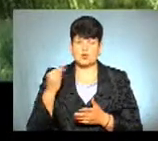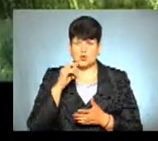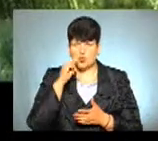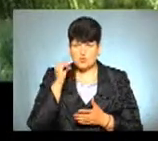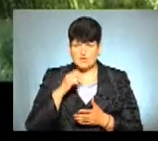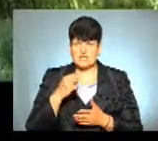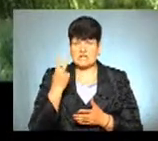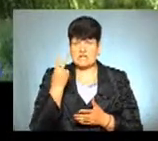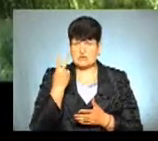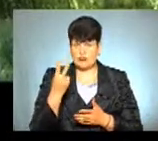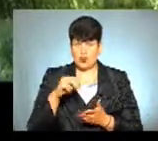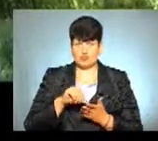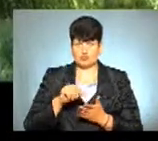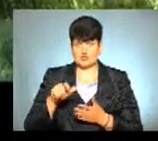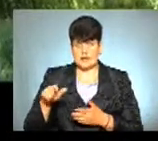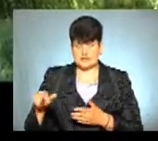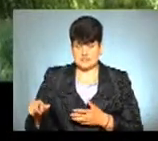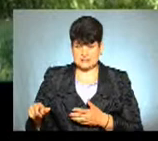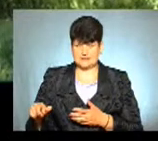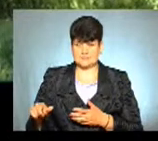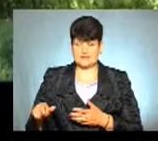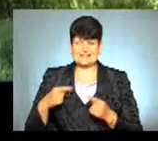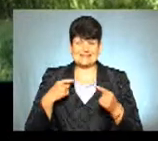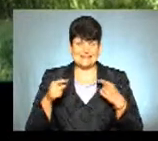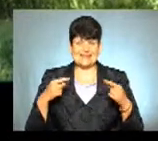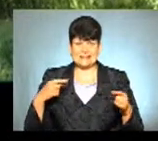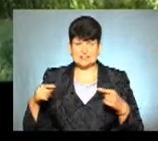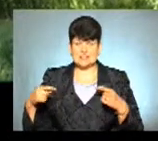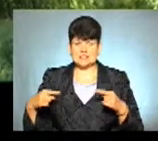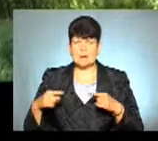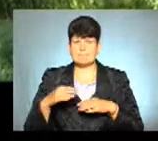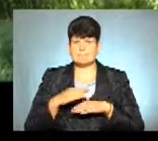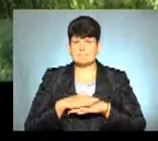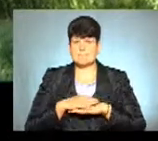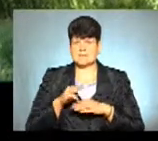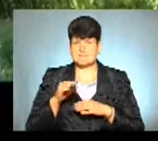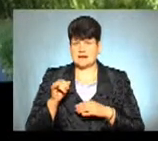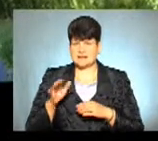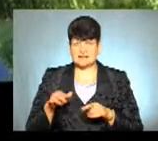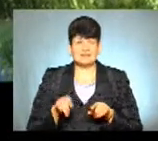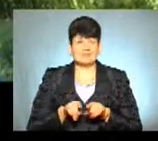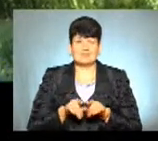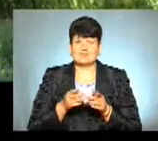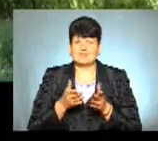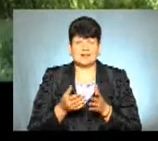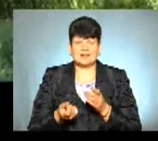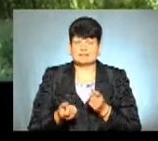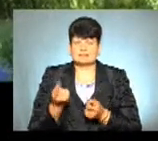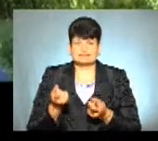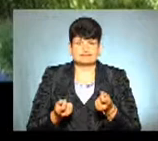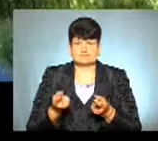України двох учасників. З інших предметів таких виявлених